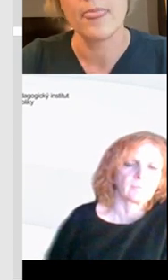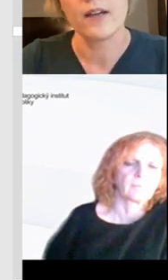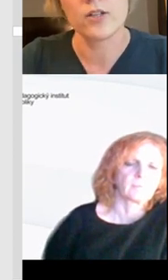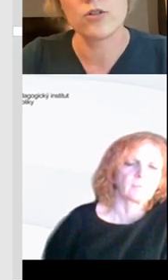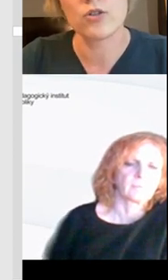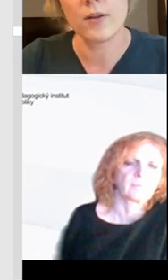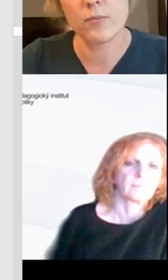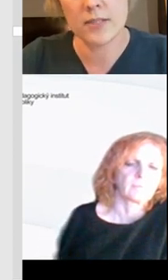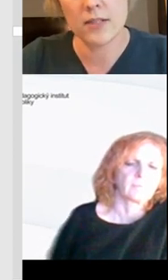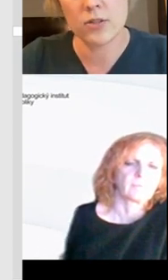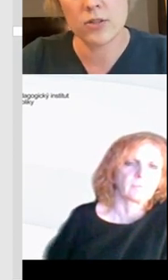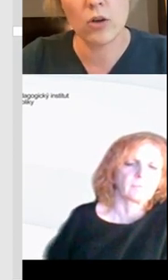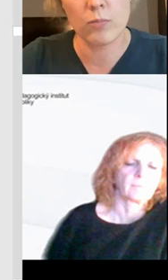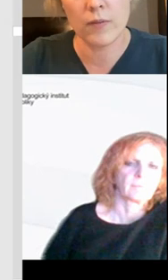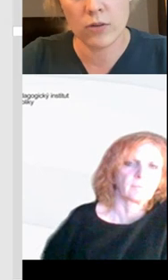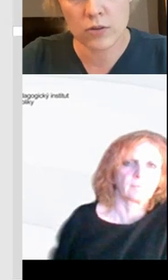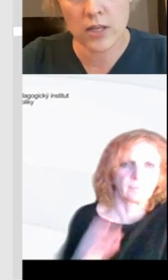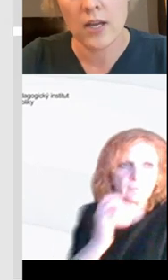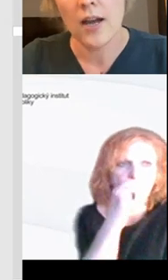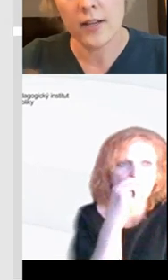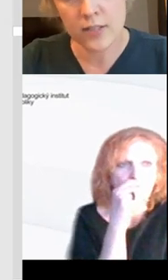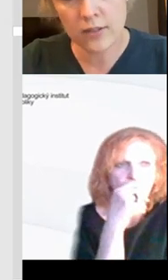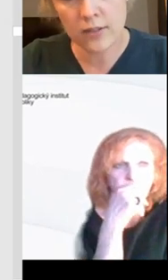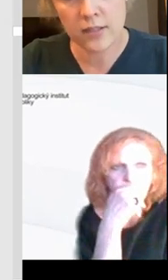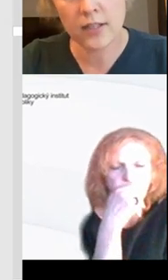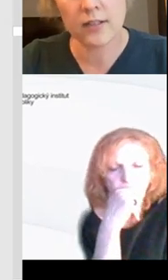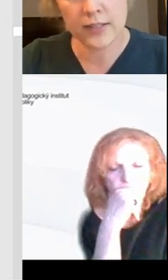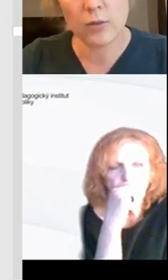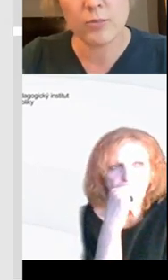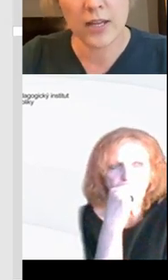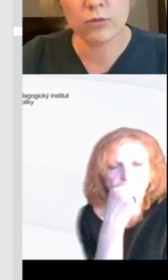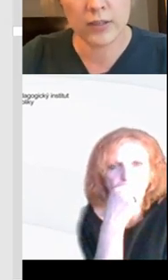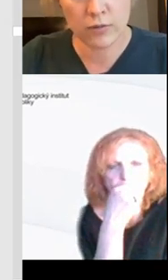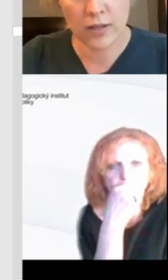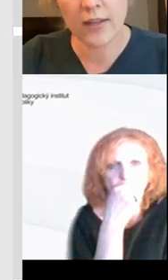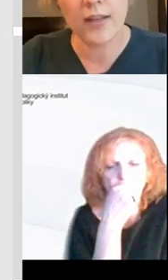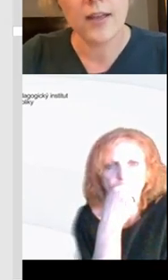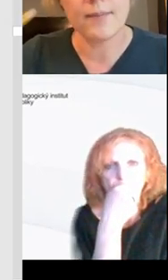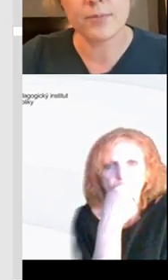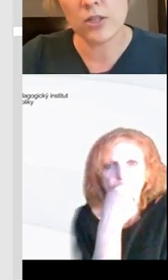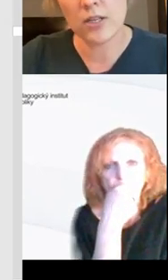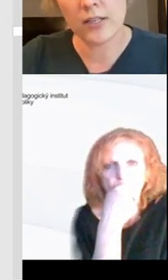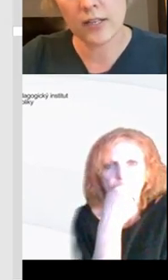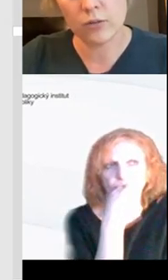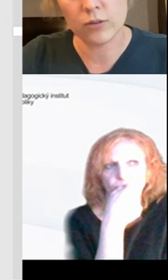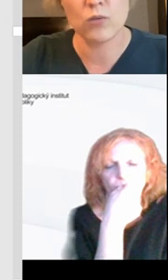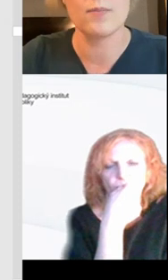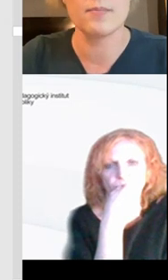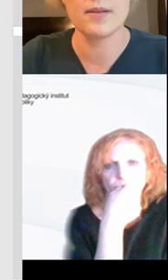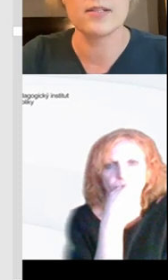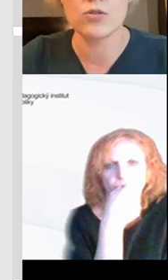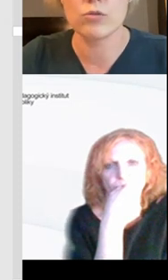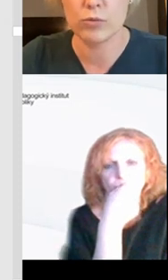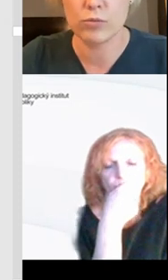potřebujete. Když to, když opravdu byste šli do hloubkového čtení a začetli se, tak tady to přiletnutí neuděláte a při čtení těch